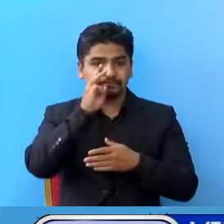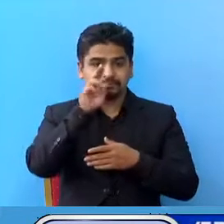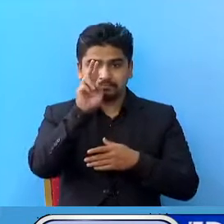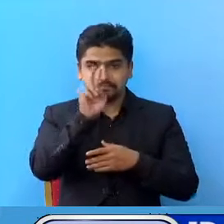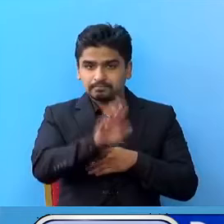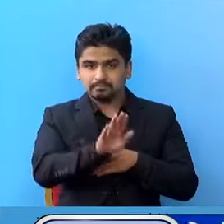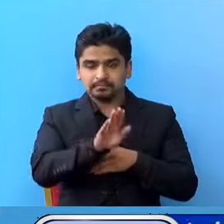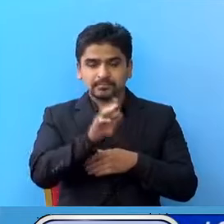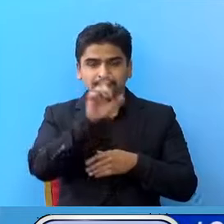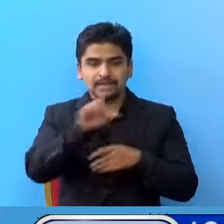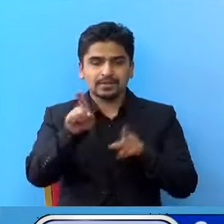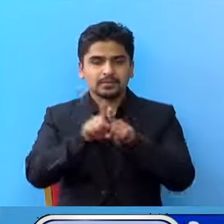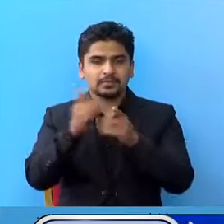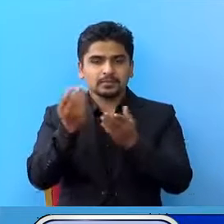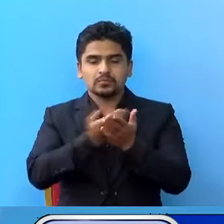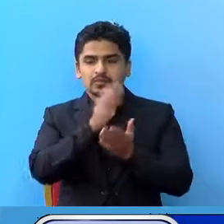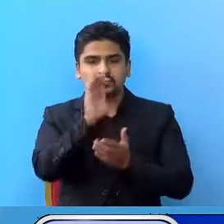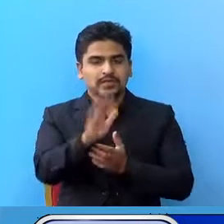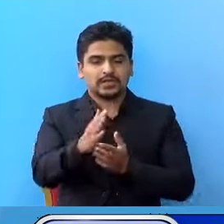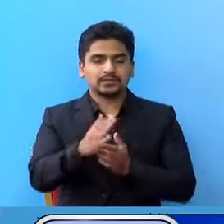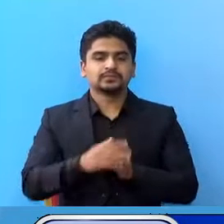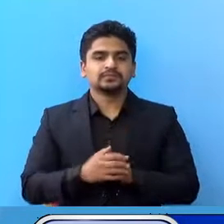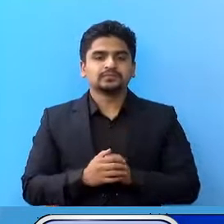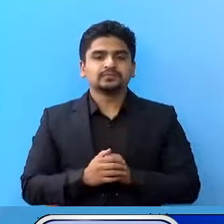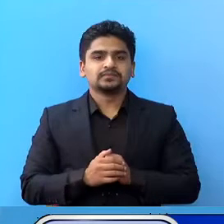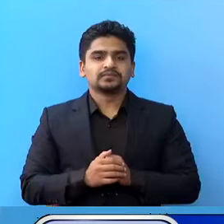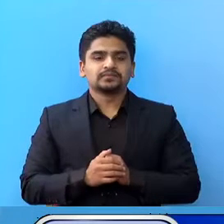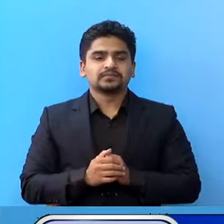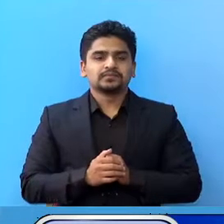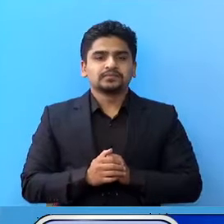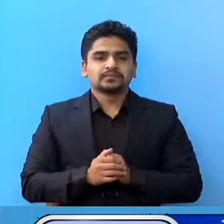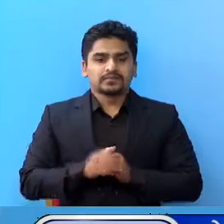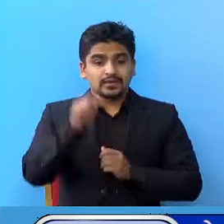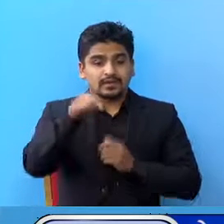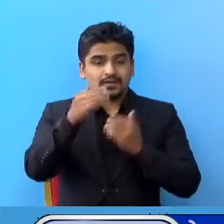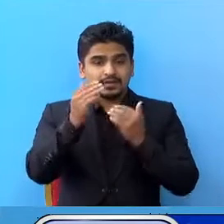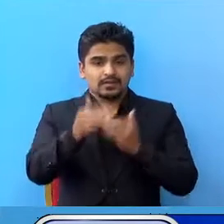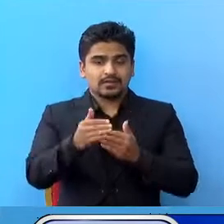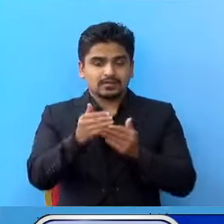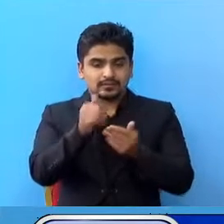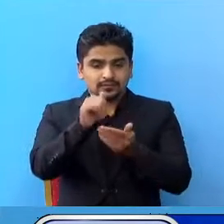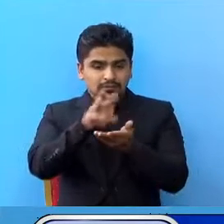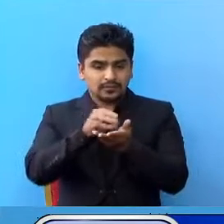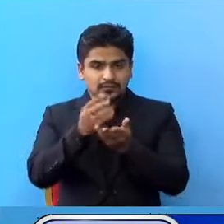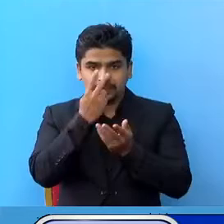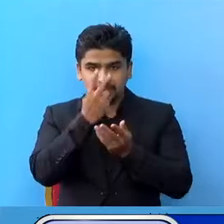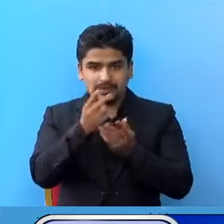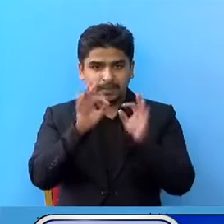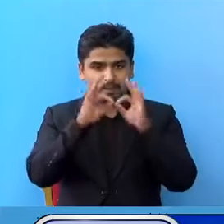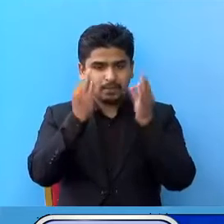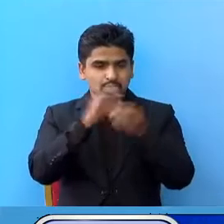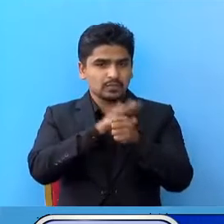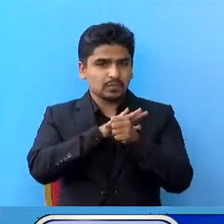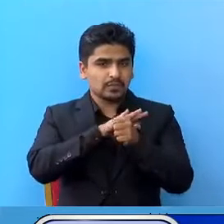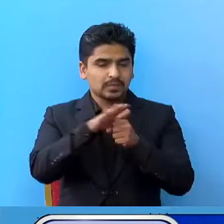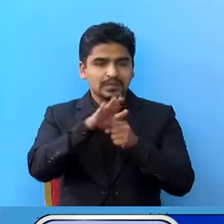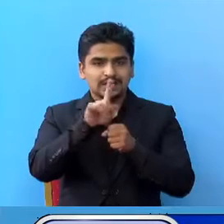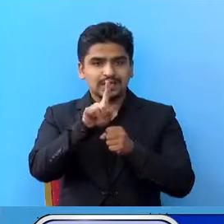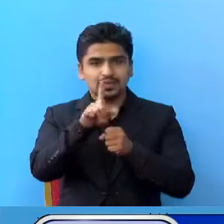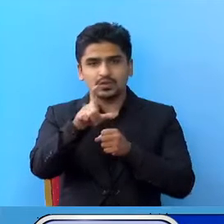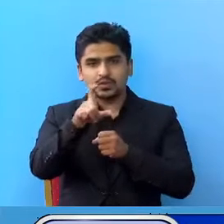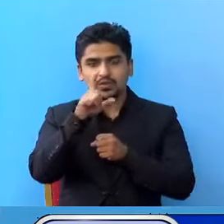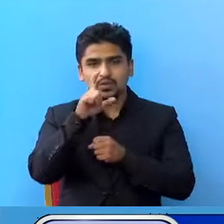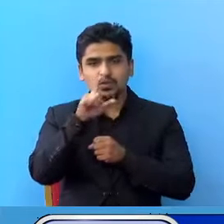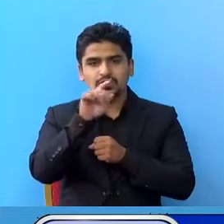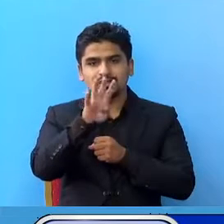नेपाल पनी एस्वाट अचुत रहन सकेको चाहिना आज सम्मको तत्थ्यां कहेरदा विश्वमा एक